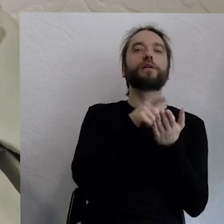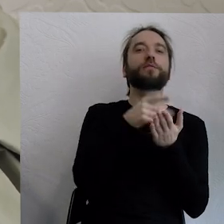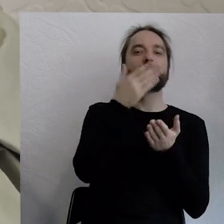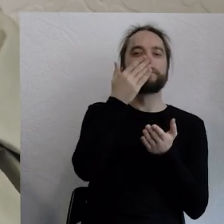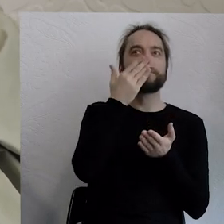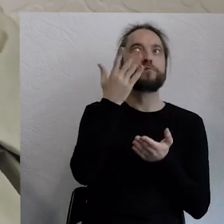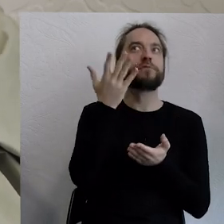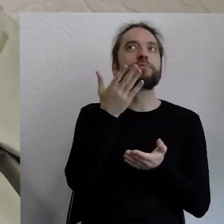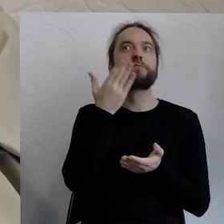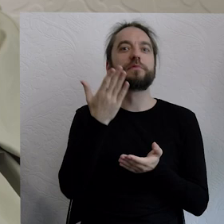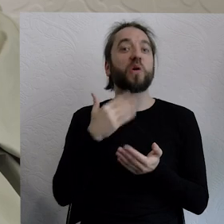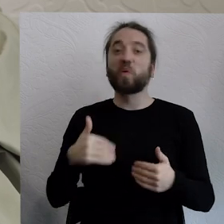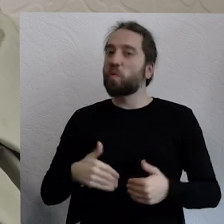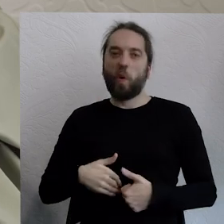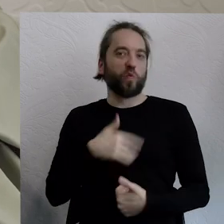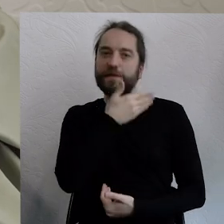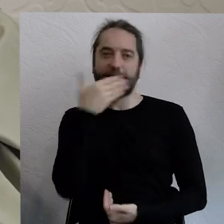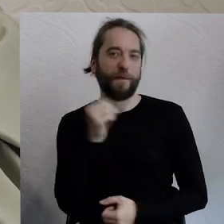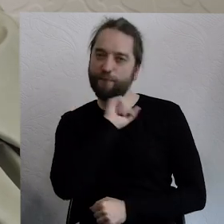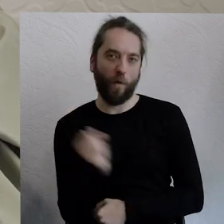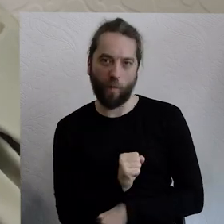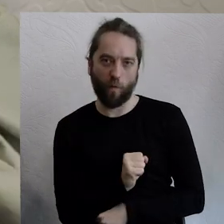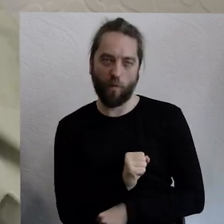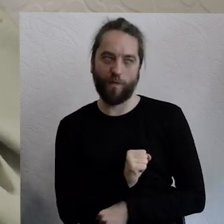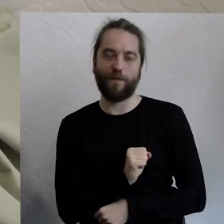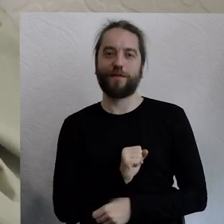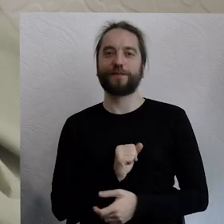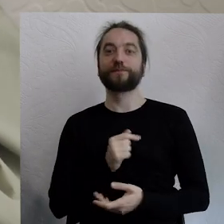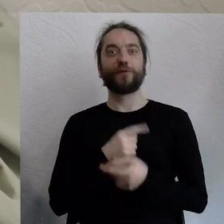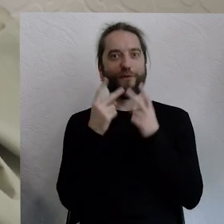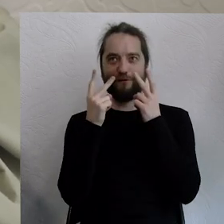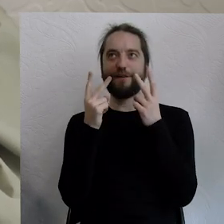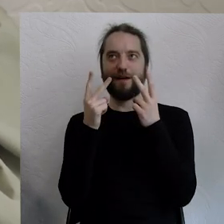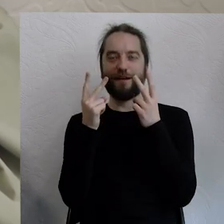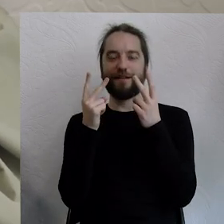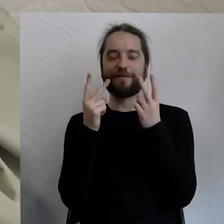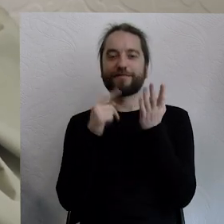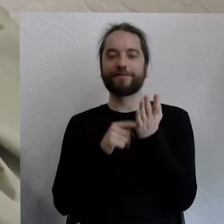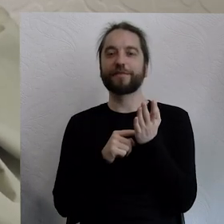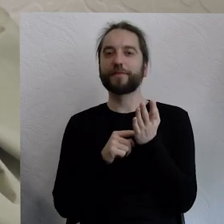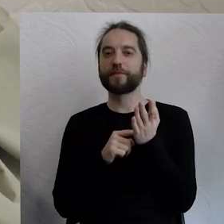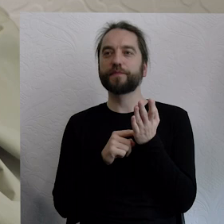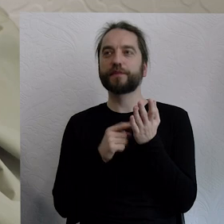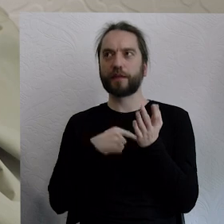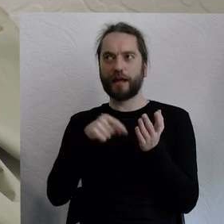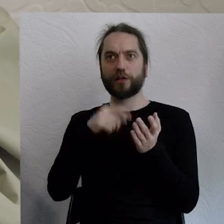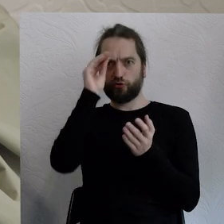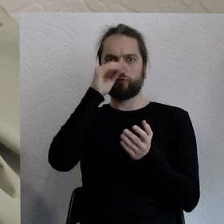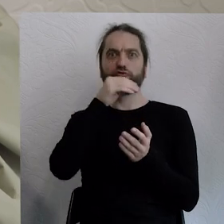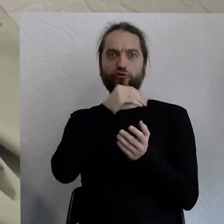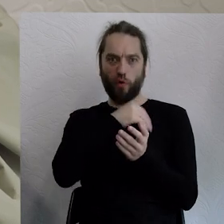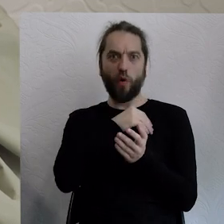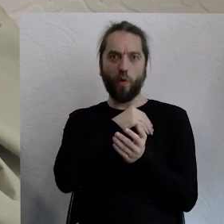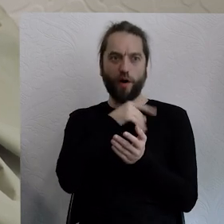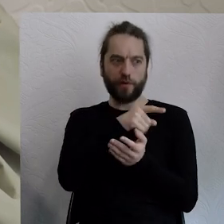jest ciemny. Znaczy nikt nie jest głodny. To jest w ogóle bardzo ważny element tej szkoły, powiedzmy, bo ja widzę, że ta szkoła istnieje.